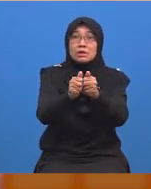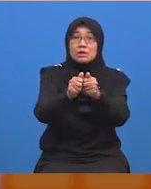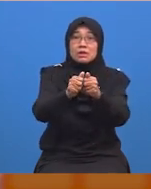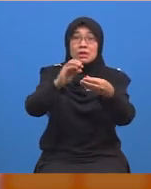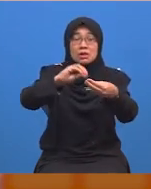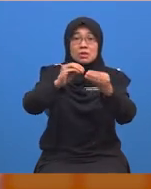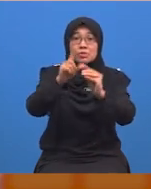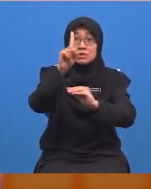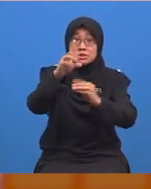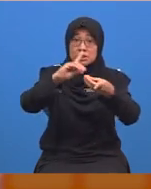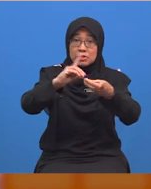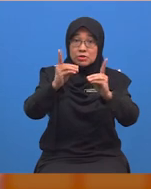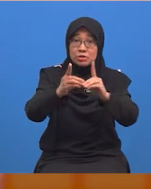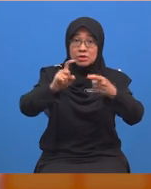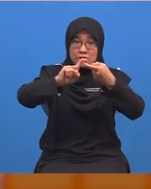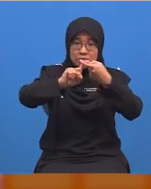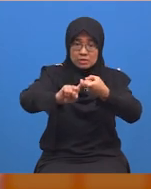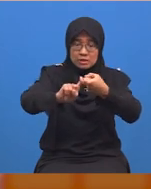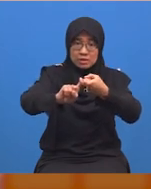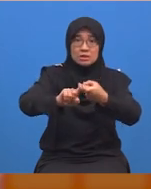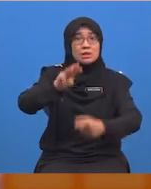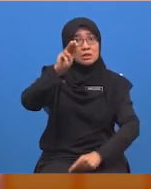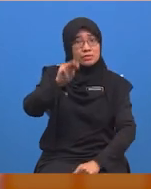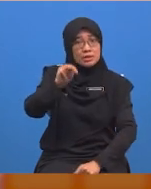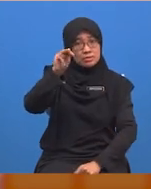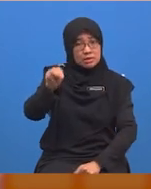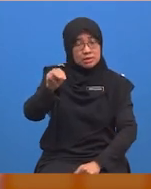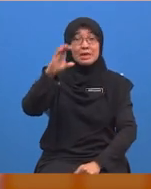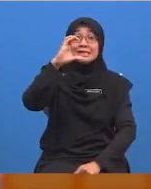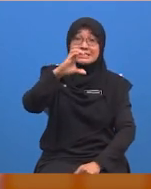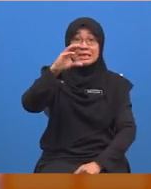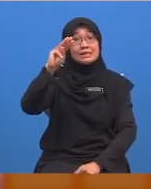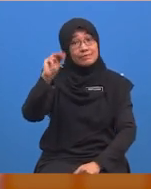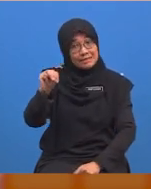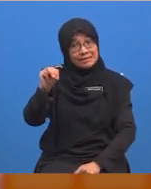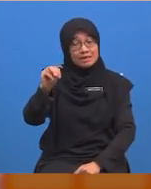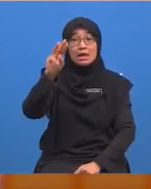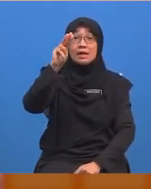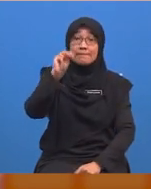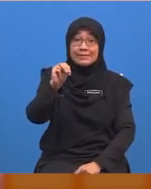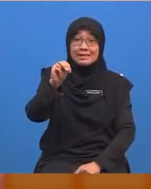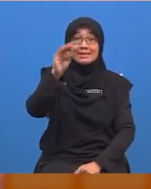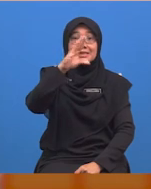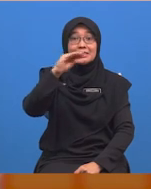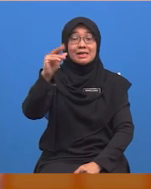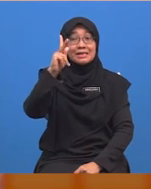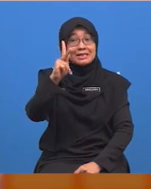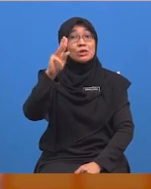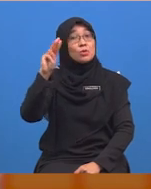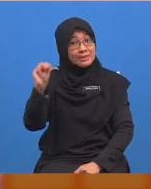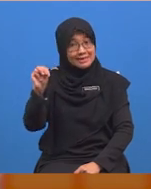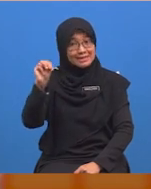satu dijit berkaitan milimeter, sentimeter, meter dan kilometer.